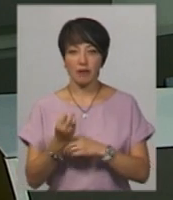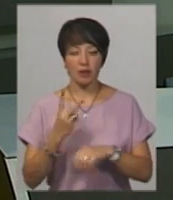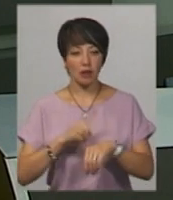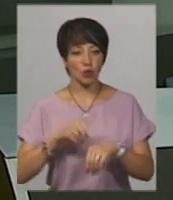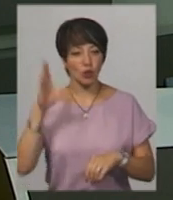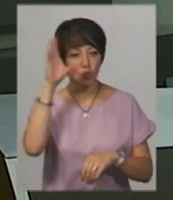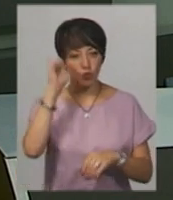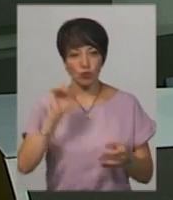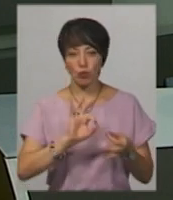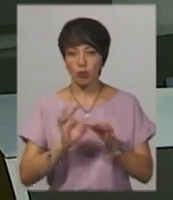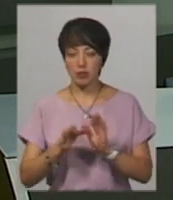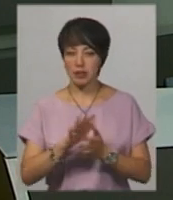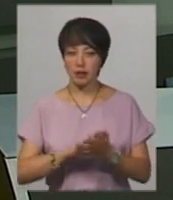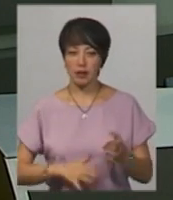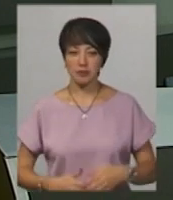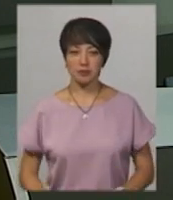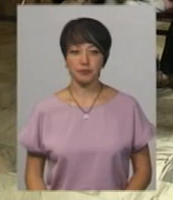-ї ночі. Подробиці в сюжеті.